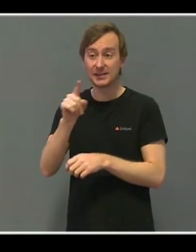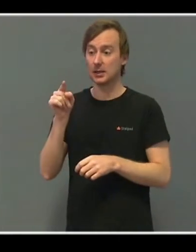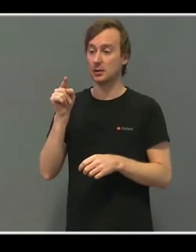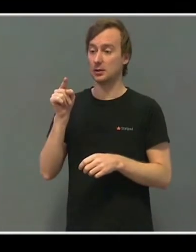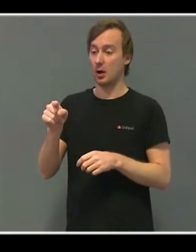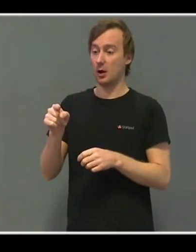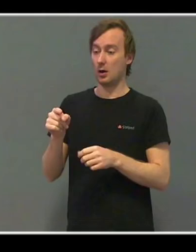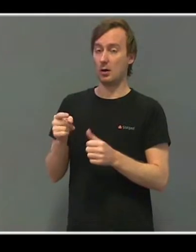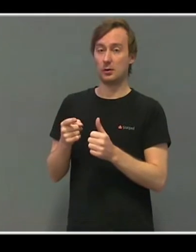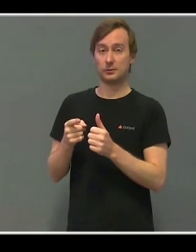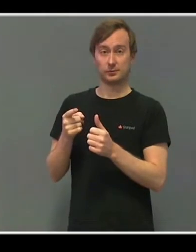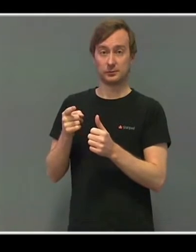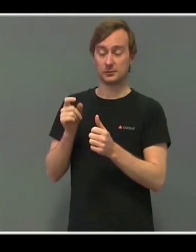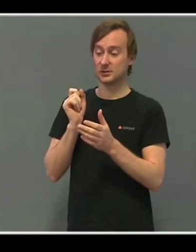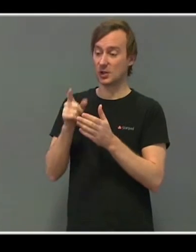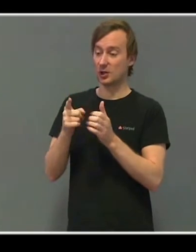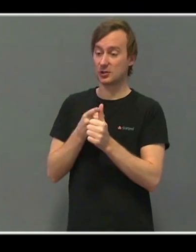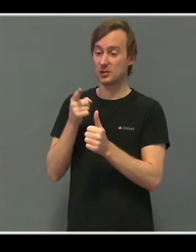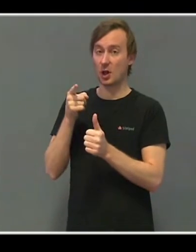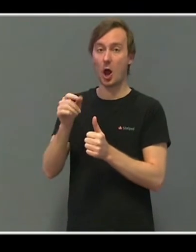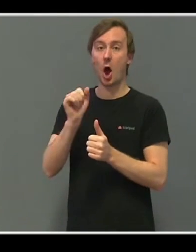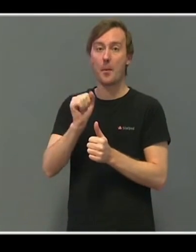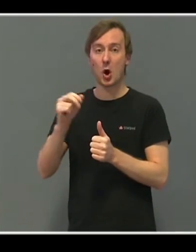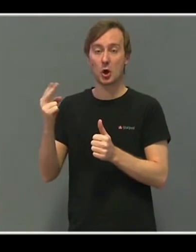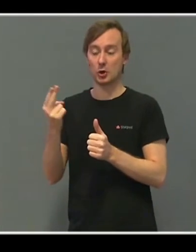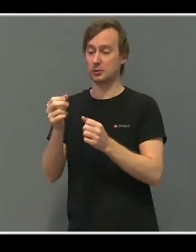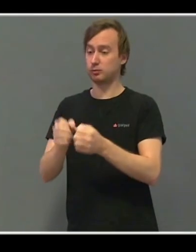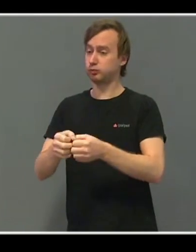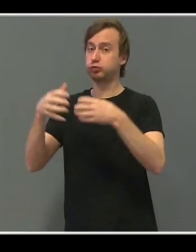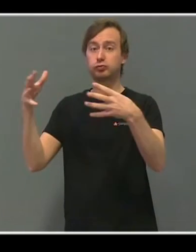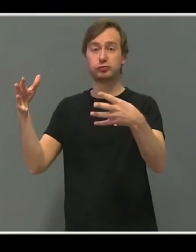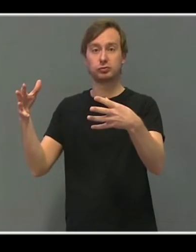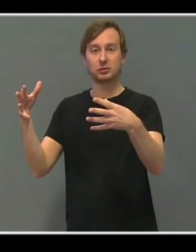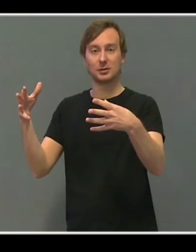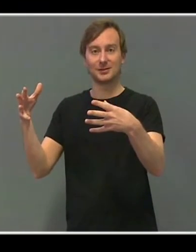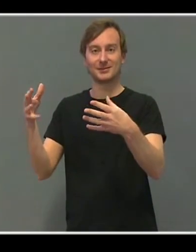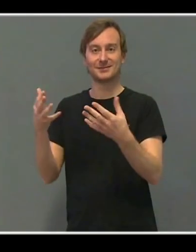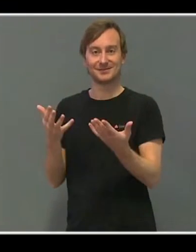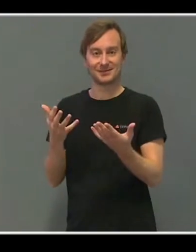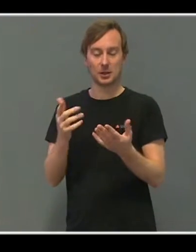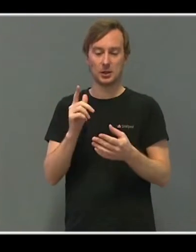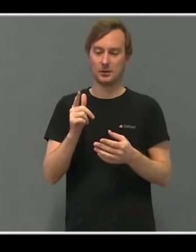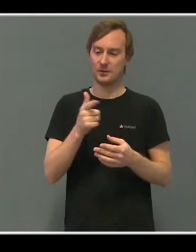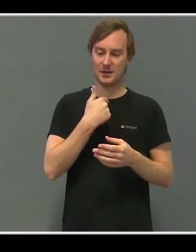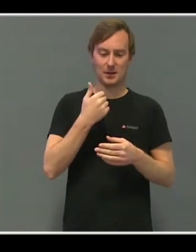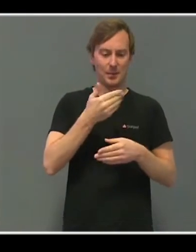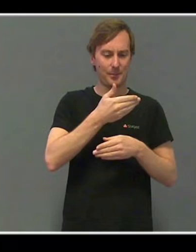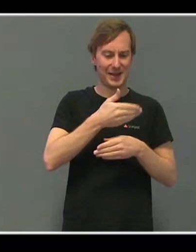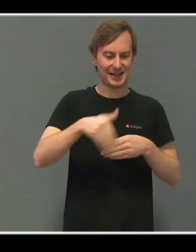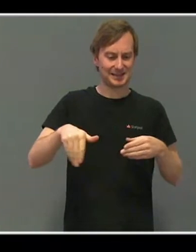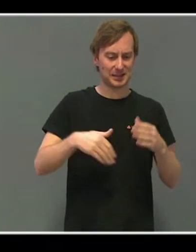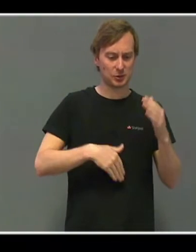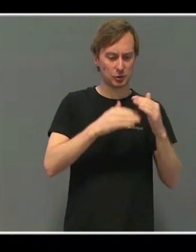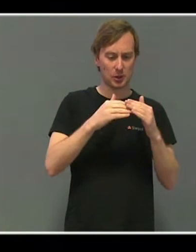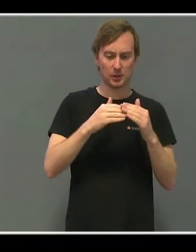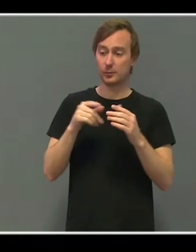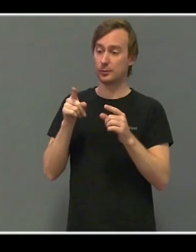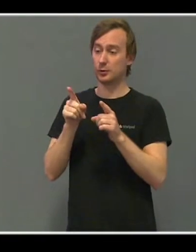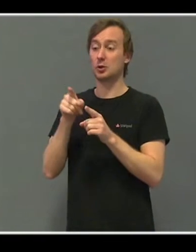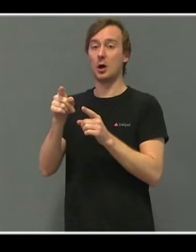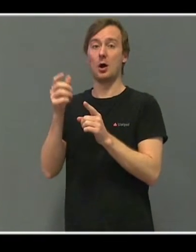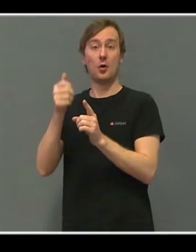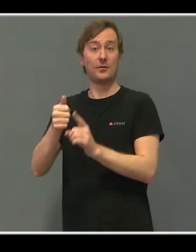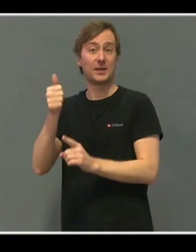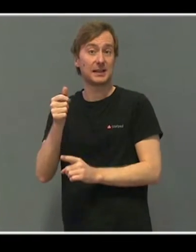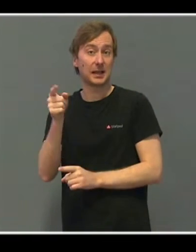det der behovet for å være sammen, som spill da kan gjøre, når vi nå begrenses i å være sammen. Men din forskning,